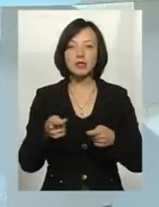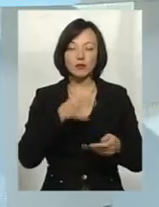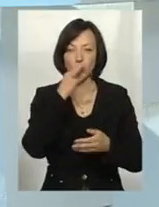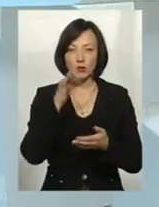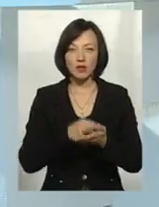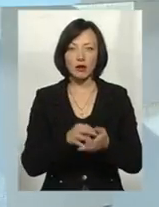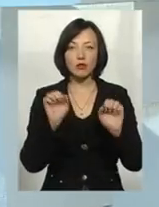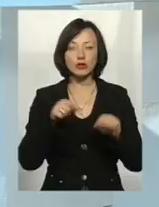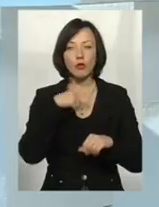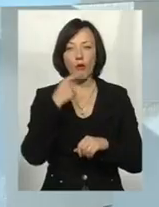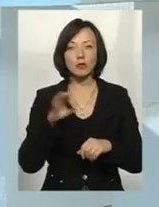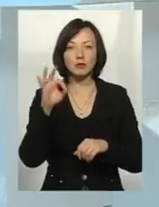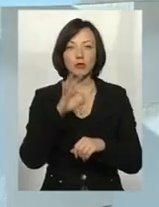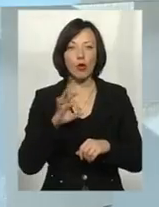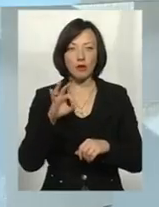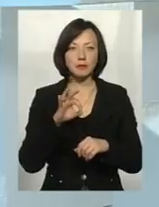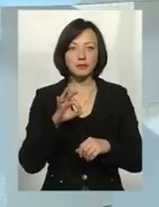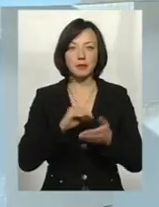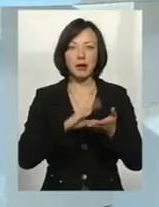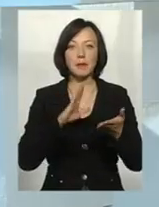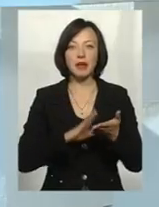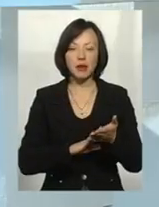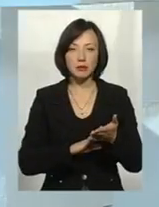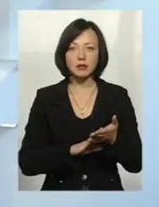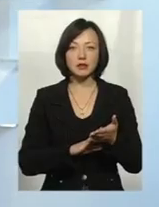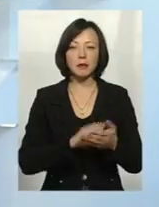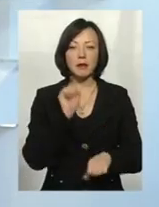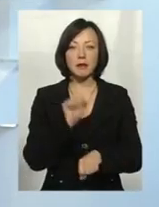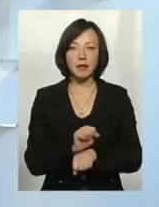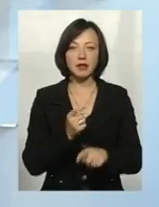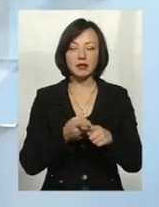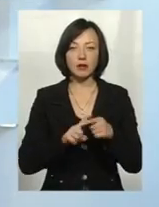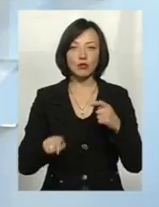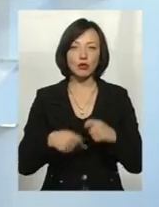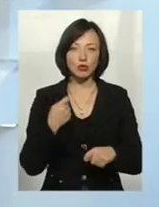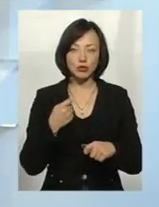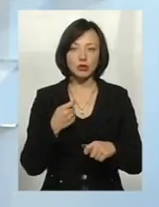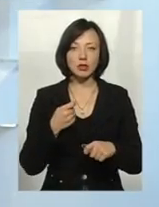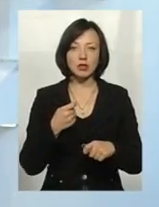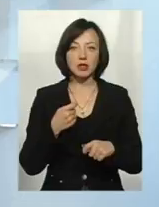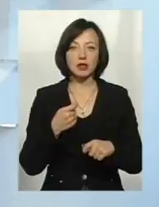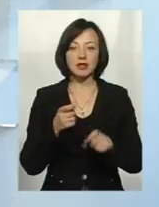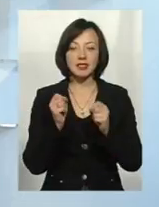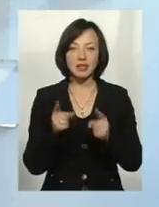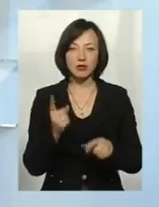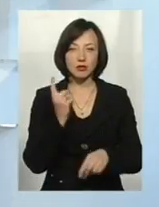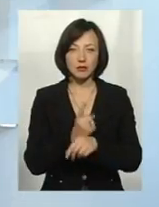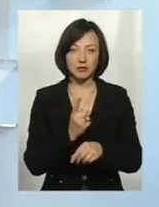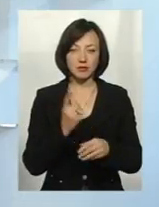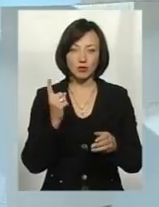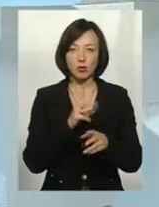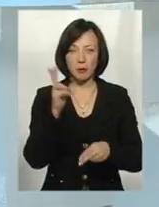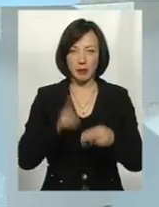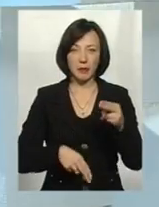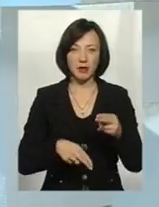відповідальність, ми можемо говорити про припис щодо безумовного припинення даного порушення, тобто безпосереднього скиду неочищених стічних